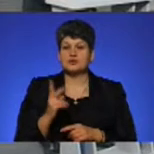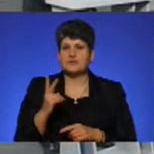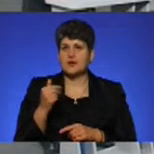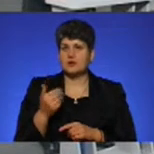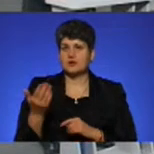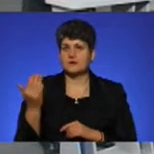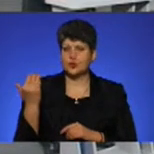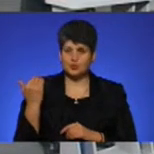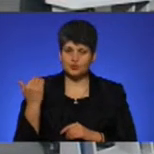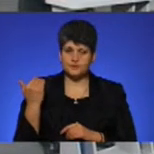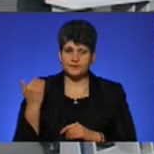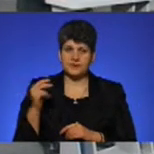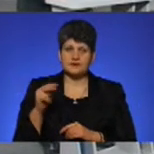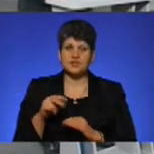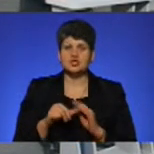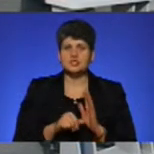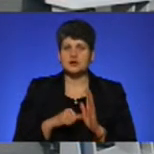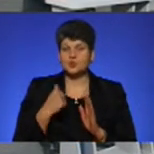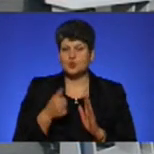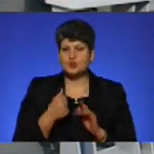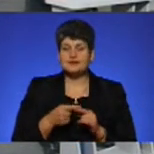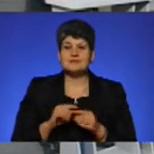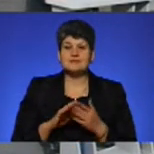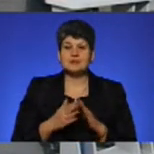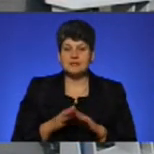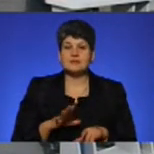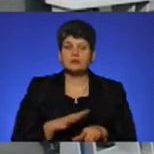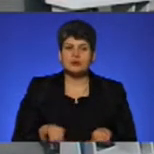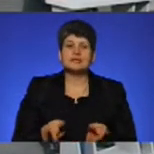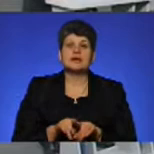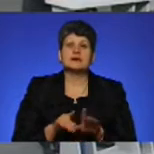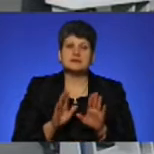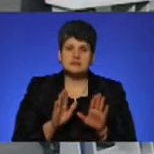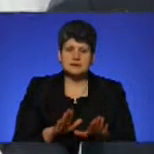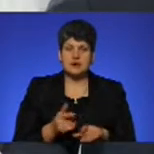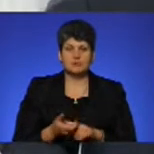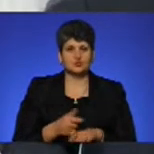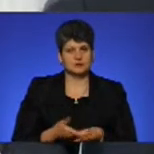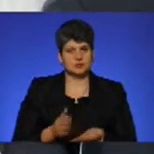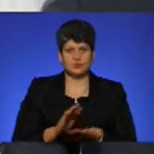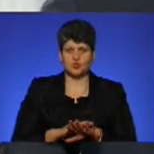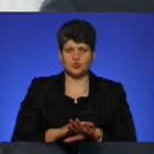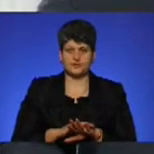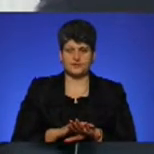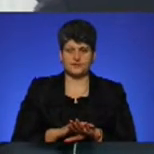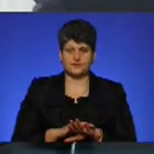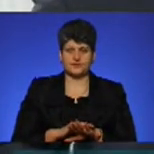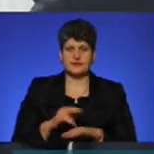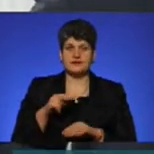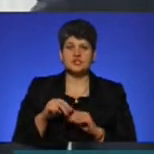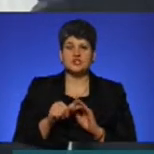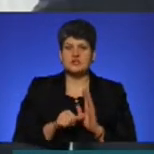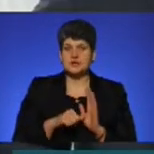тому, у 2016 році, ця ситуація була так само досить напруженою і складною. У 2016